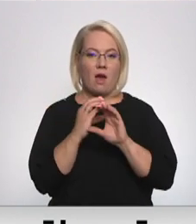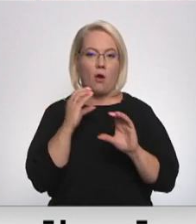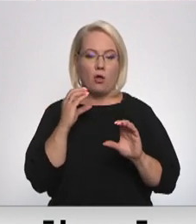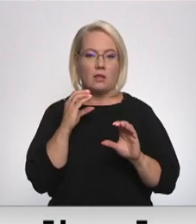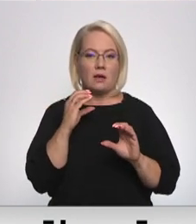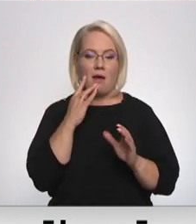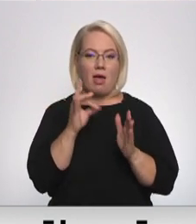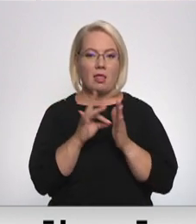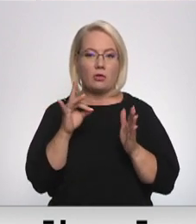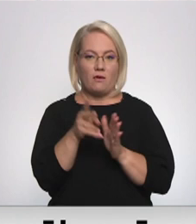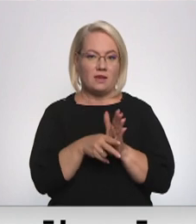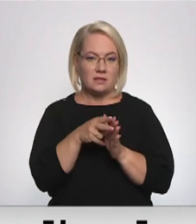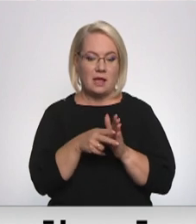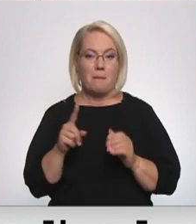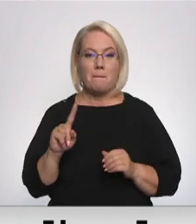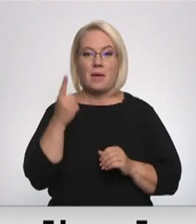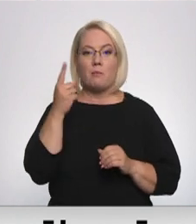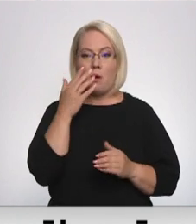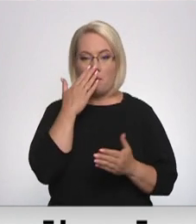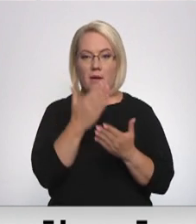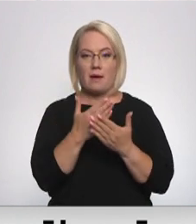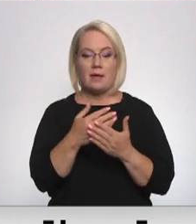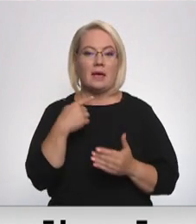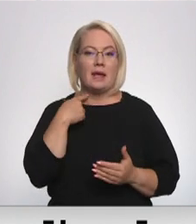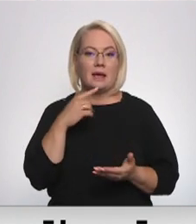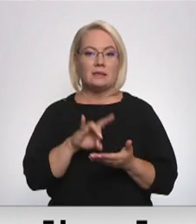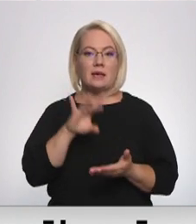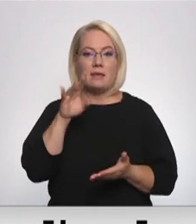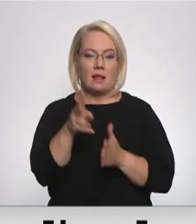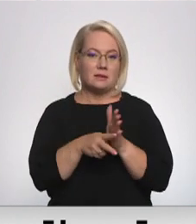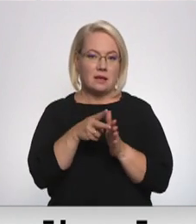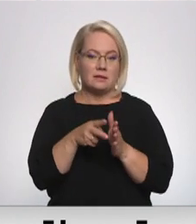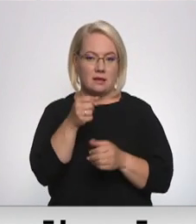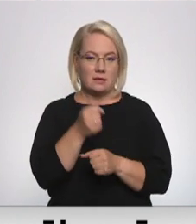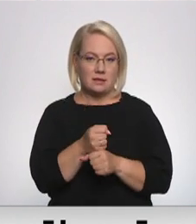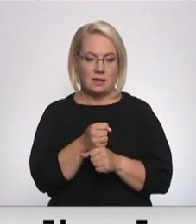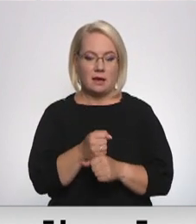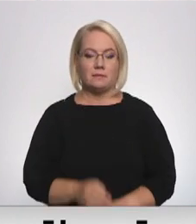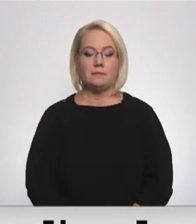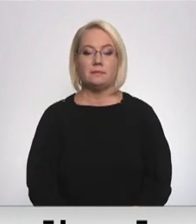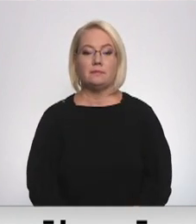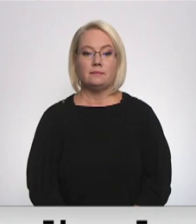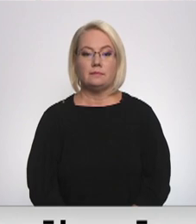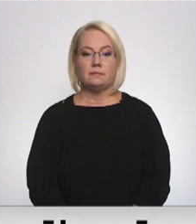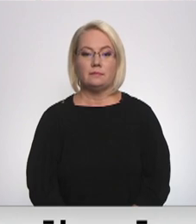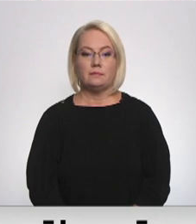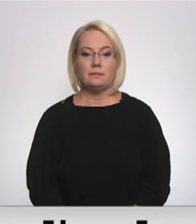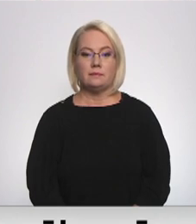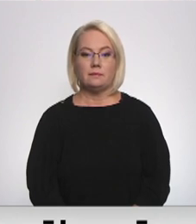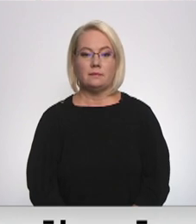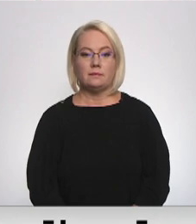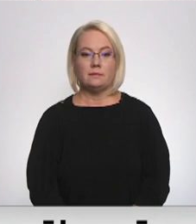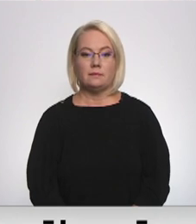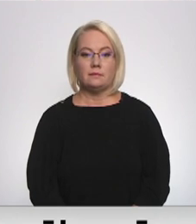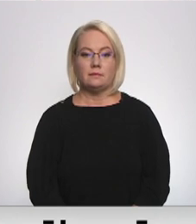Pirmo no tiemā plašākais sabiedrībai demonstrēja Rīgas centrālajā dzelzceļa stācijā vairāk Zanda Baloda, oz Ozola Baloda un